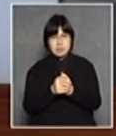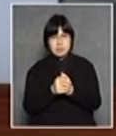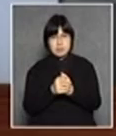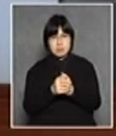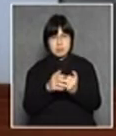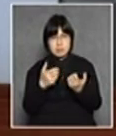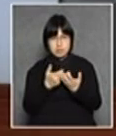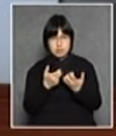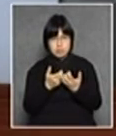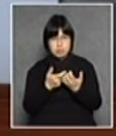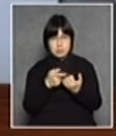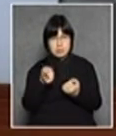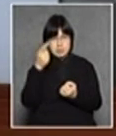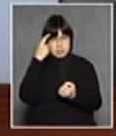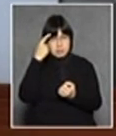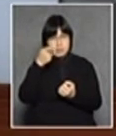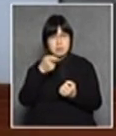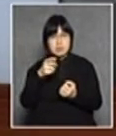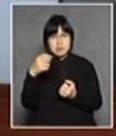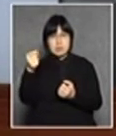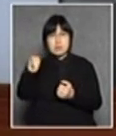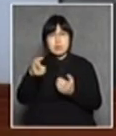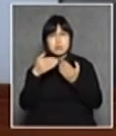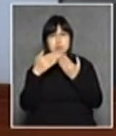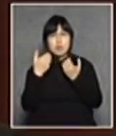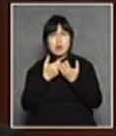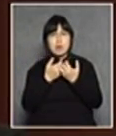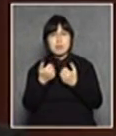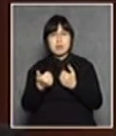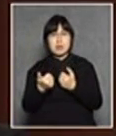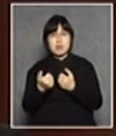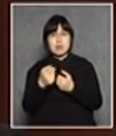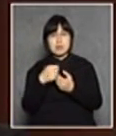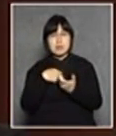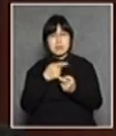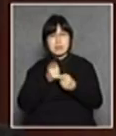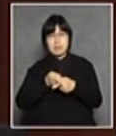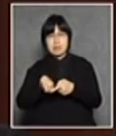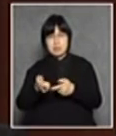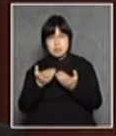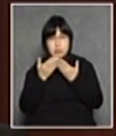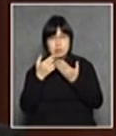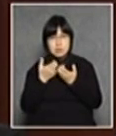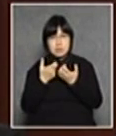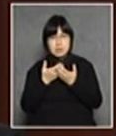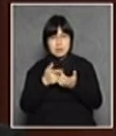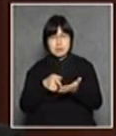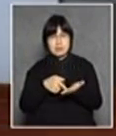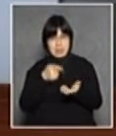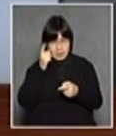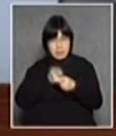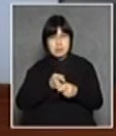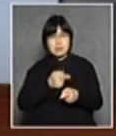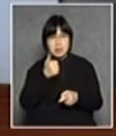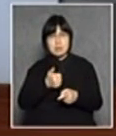數學大家都知道你是指定讀數是不是沒得奸捏沒得奸捏是就是